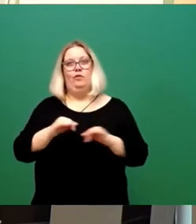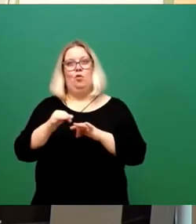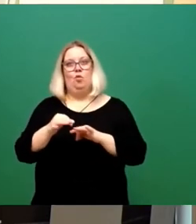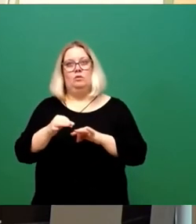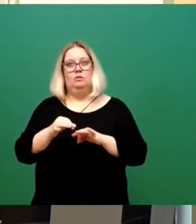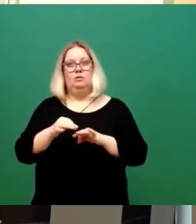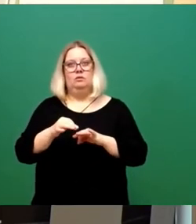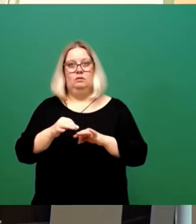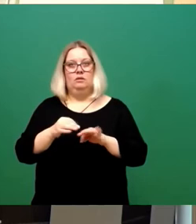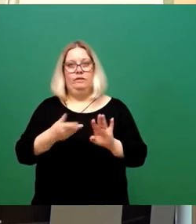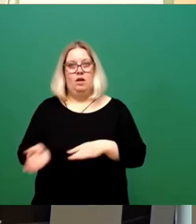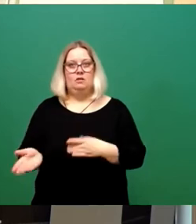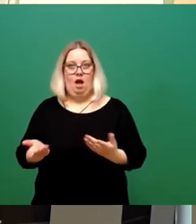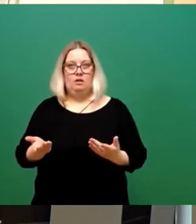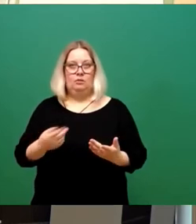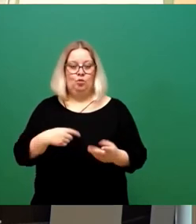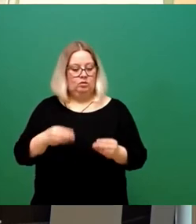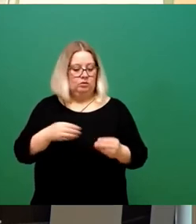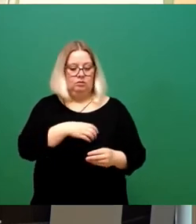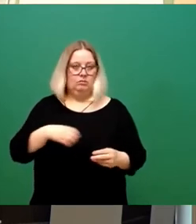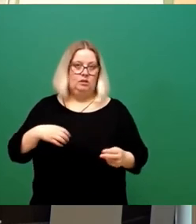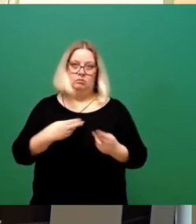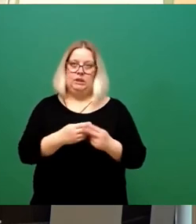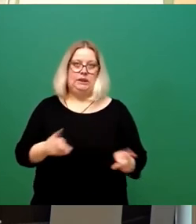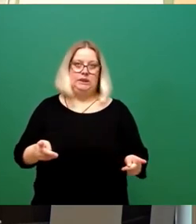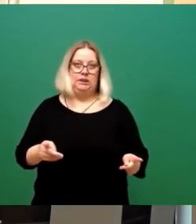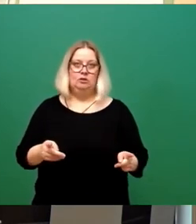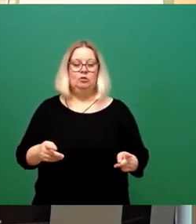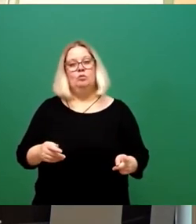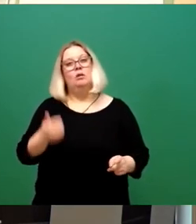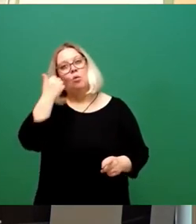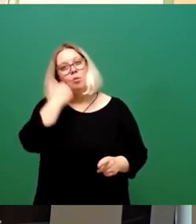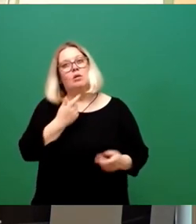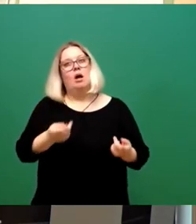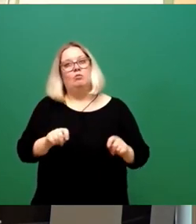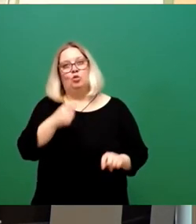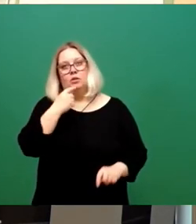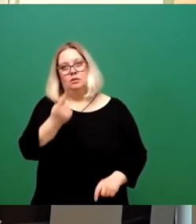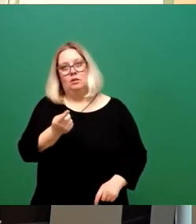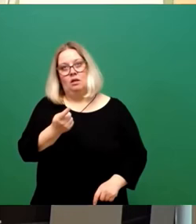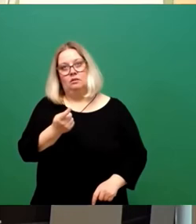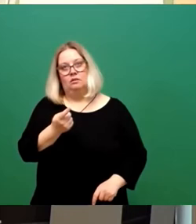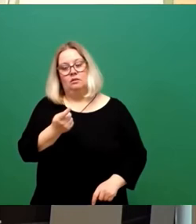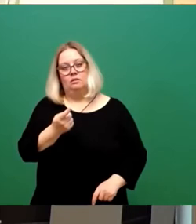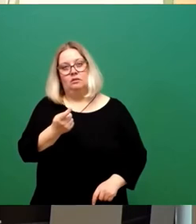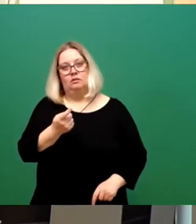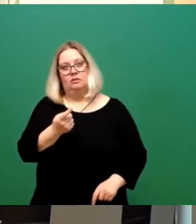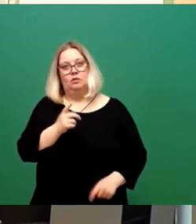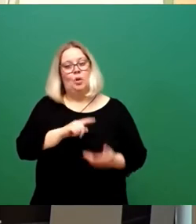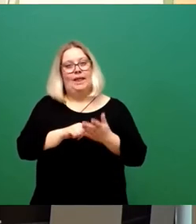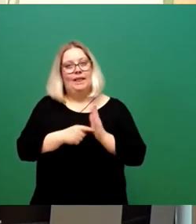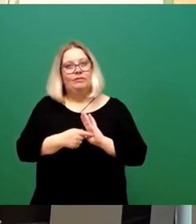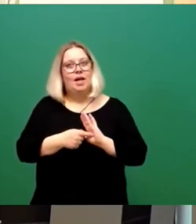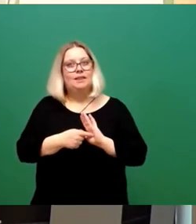ist dieser Stadt nicht würdig. Und lassen Sie mich aber abschließend noch rechtlich darauf hinweisen, dass ich was